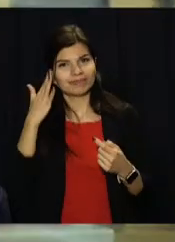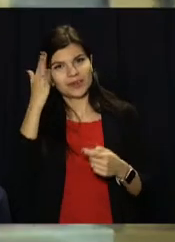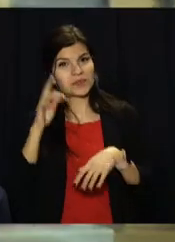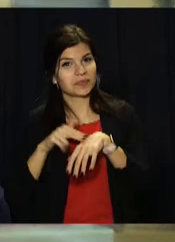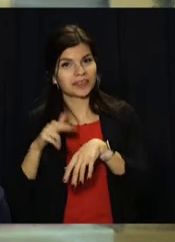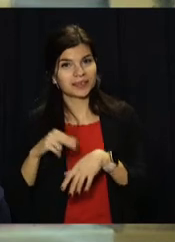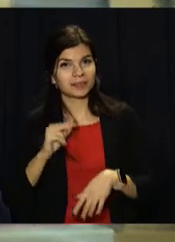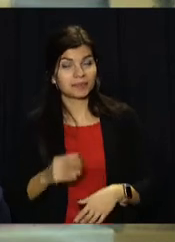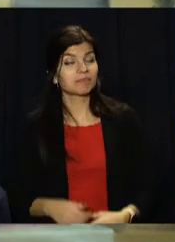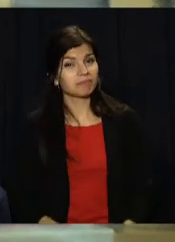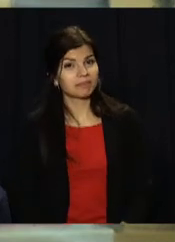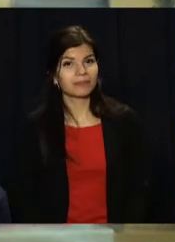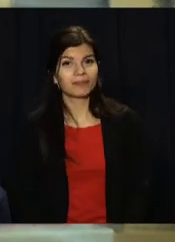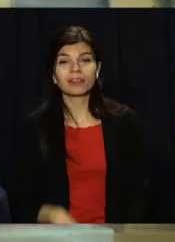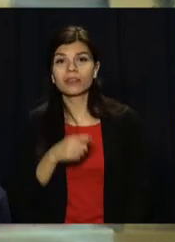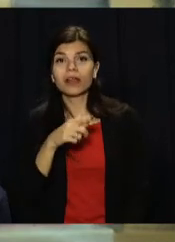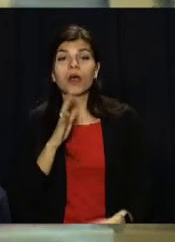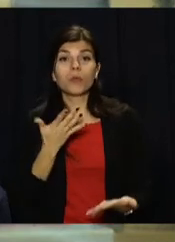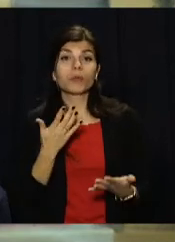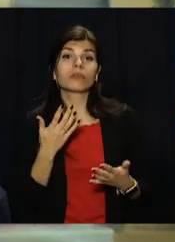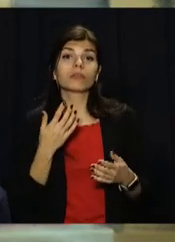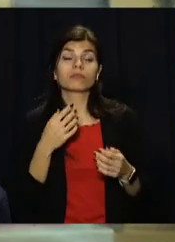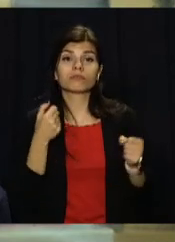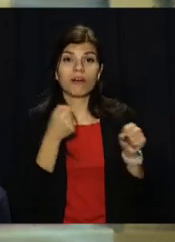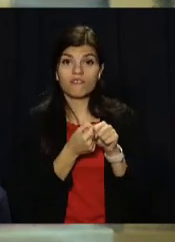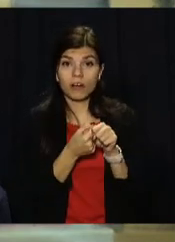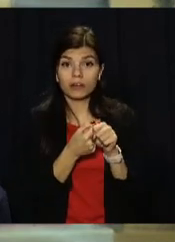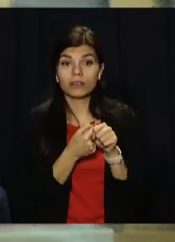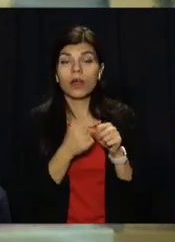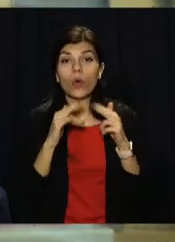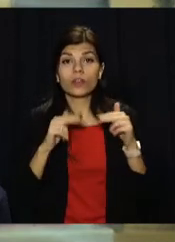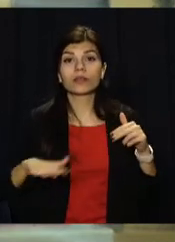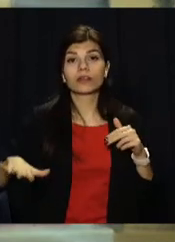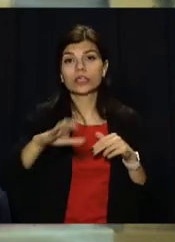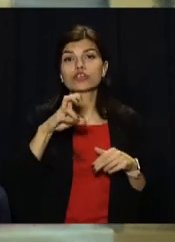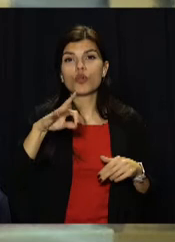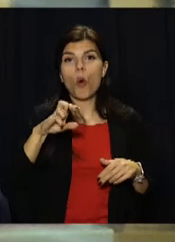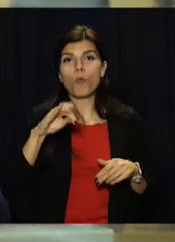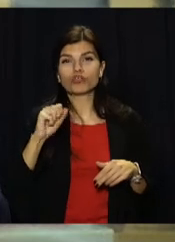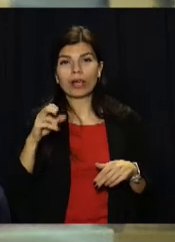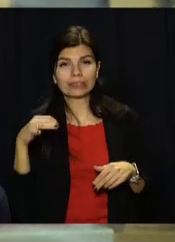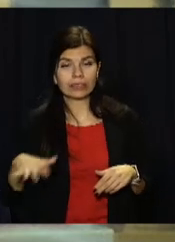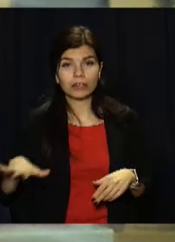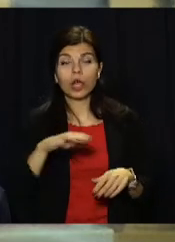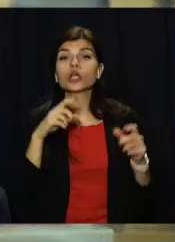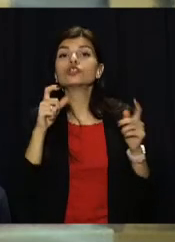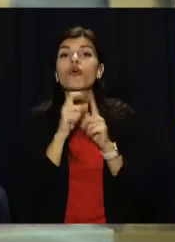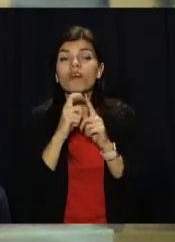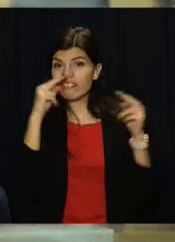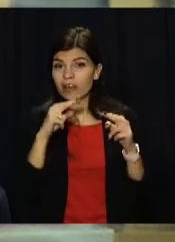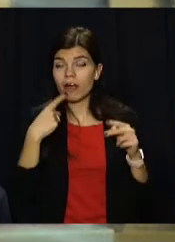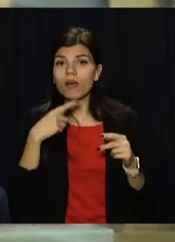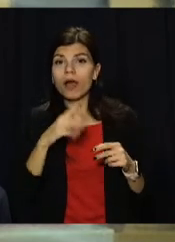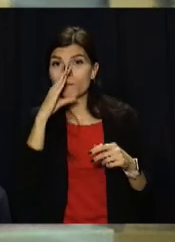Чергове ДТП за участю рейсового автобуса. Аварія сталася у Дніпрі на проспекті Слобожанському. За словами свідків, водій